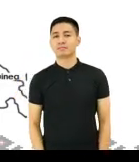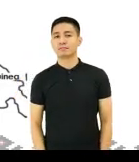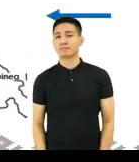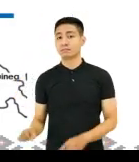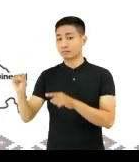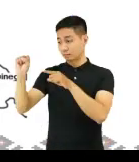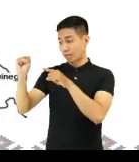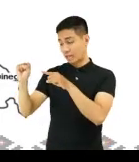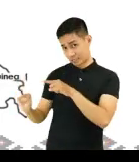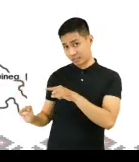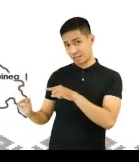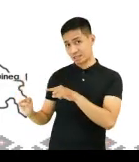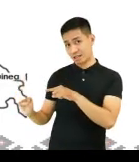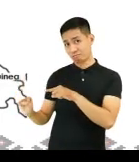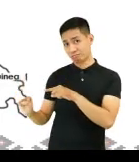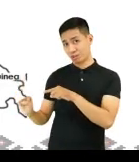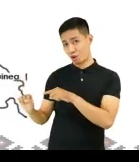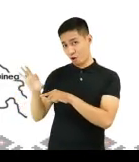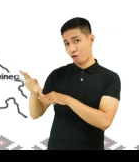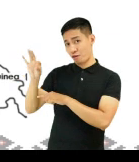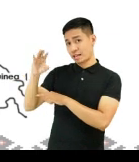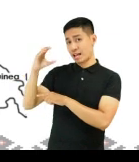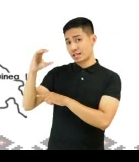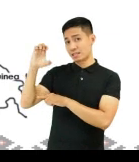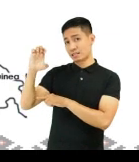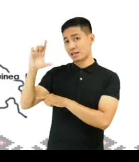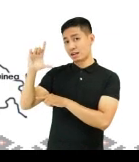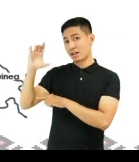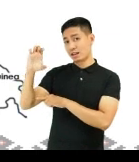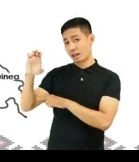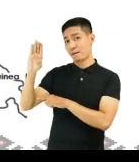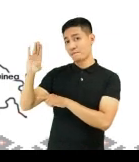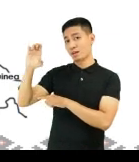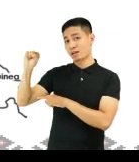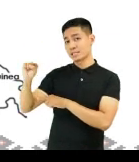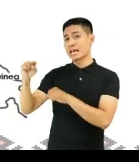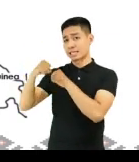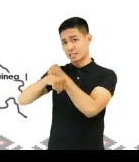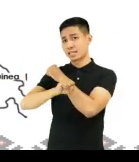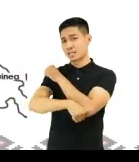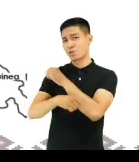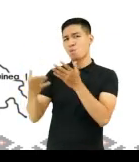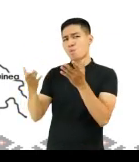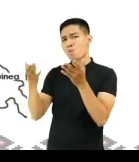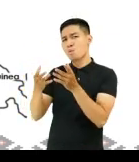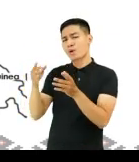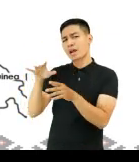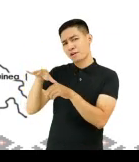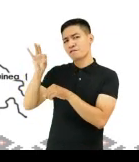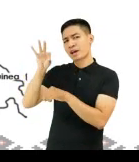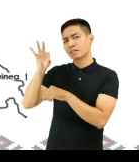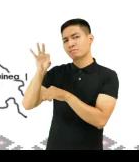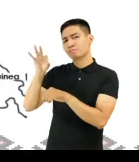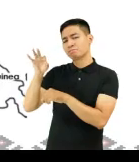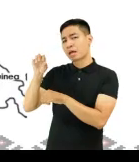Sa timog naman, matatagpuan ang dagat si Lebes. Ang dagat si Lebes ay ang anyong tubig na